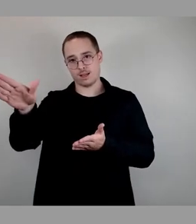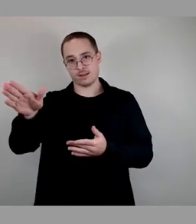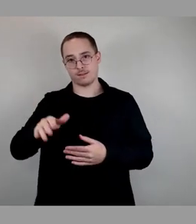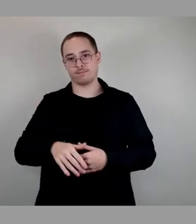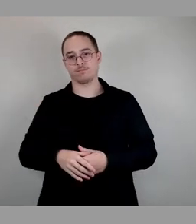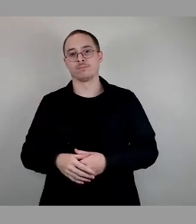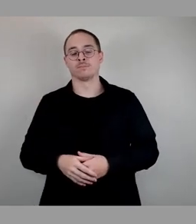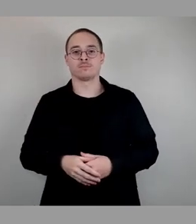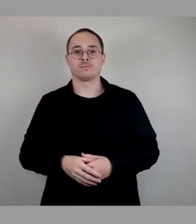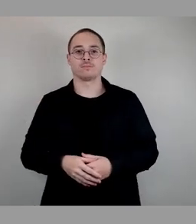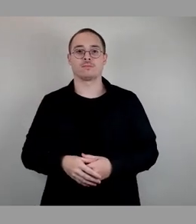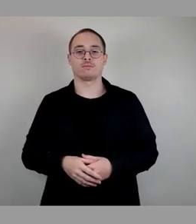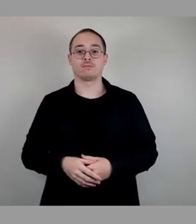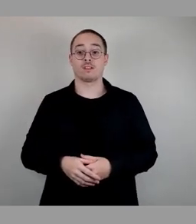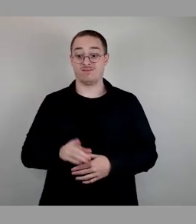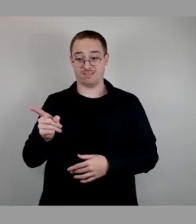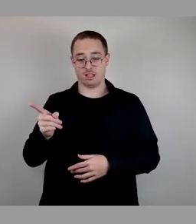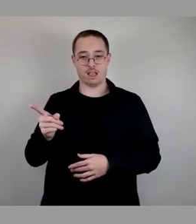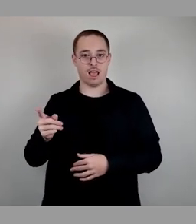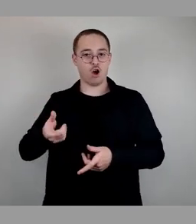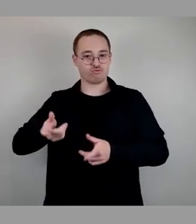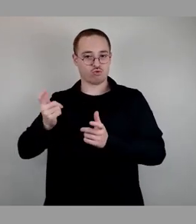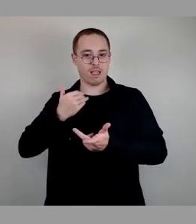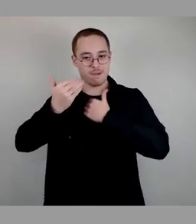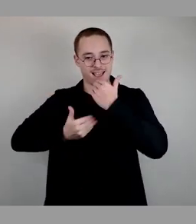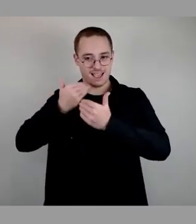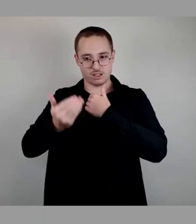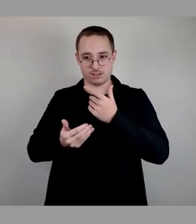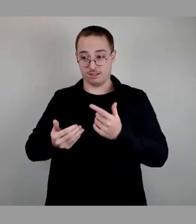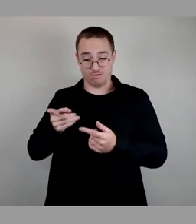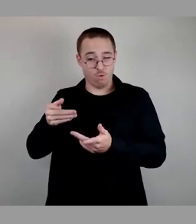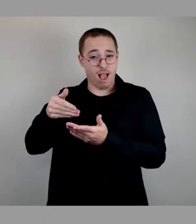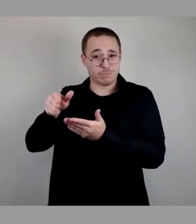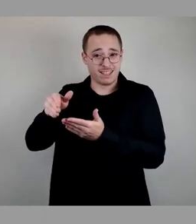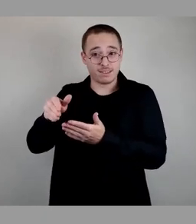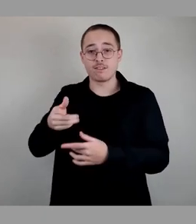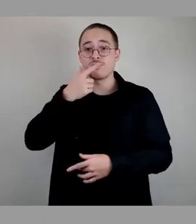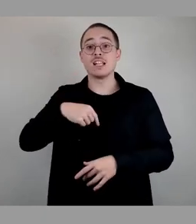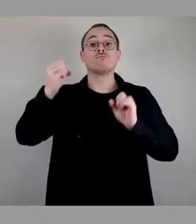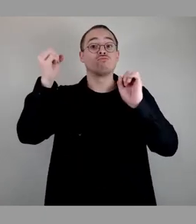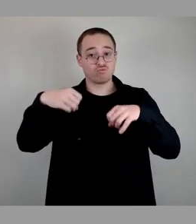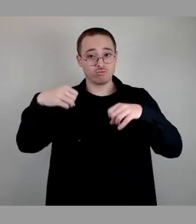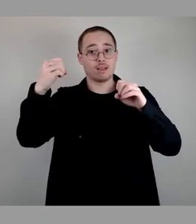Wer dem federführenden Ausschussbericht, der ablehnend ist, zustimmen möchte, den bitte ich jetzt um Stimmzeichen.